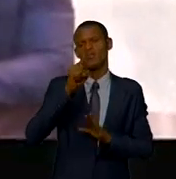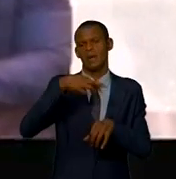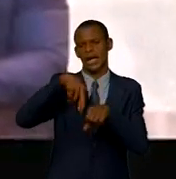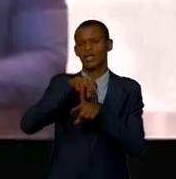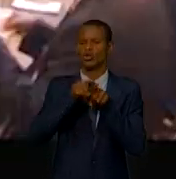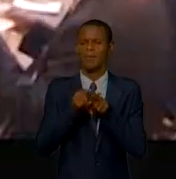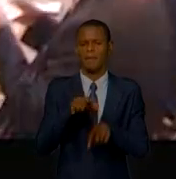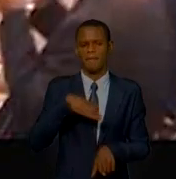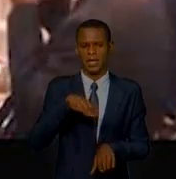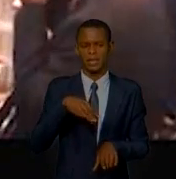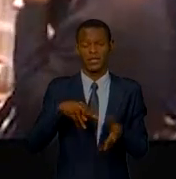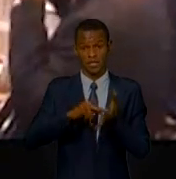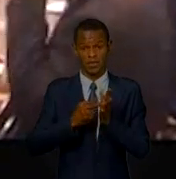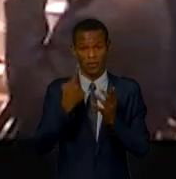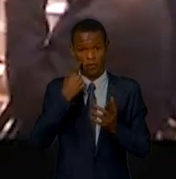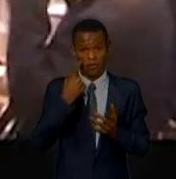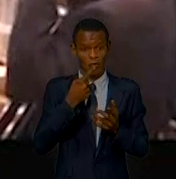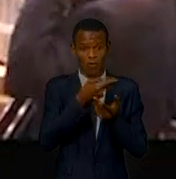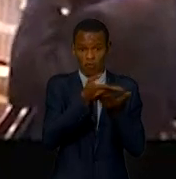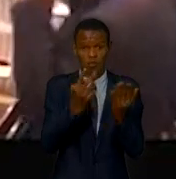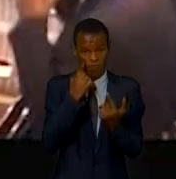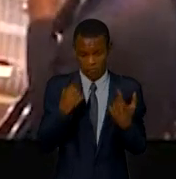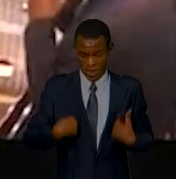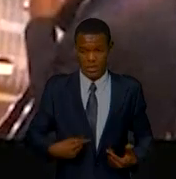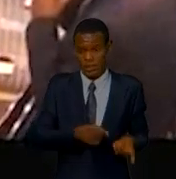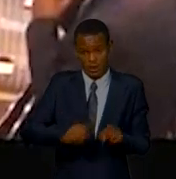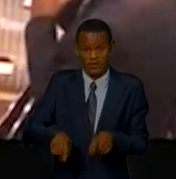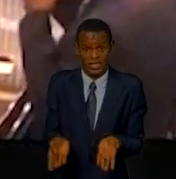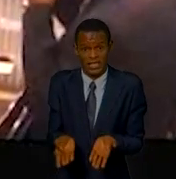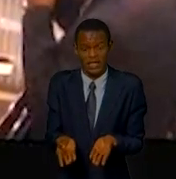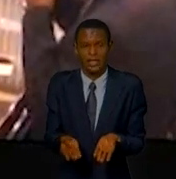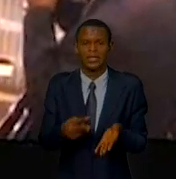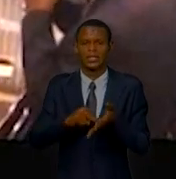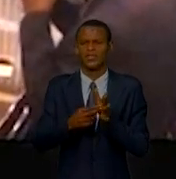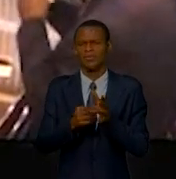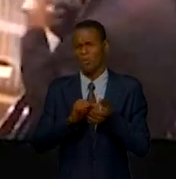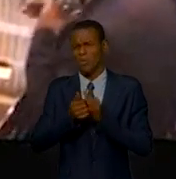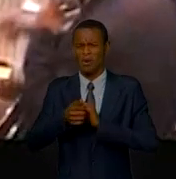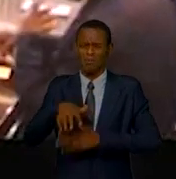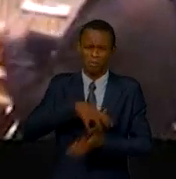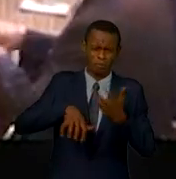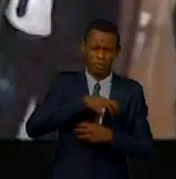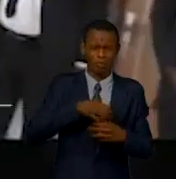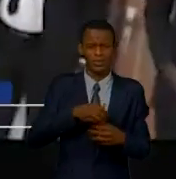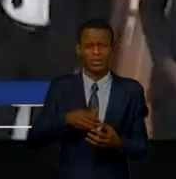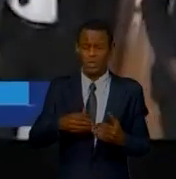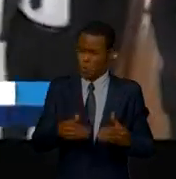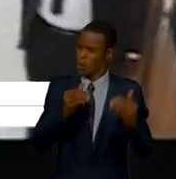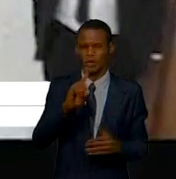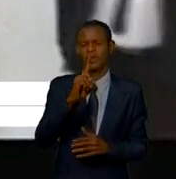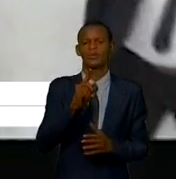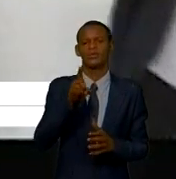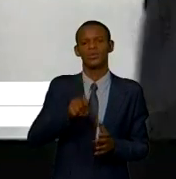parce que vous me voyez déjà ici, c'est-à-dire qu'il n a aucun problème qui ne peut pas trouver une solution quand on travaille ensemble. En outre,